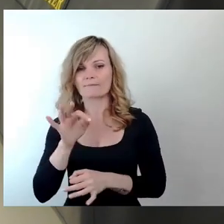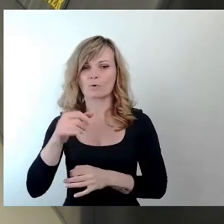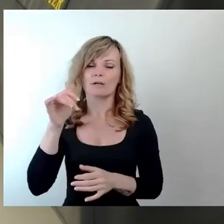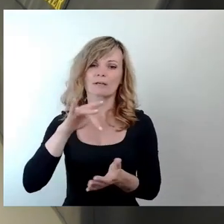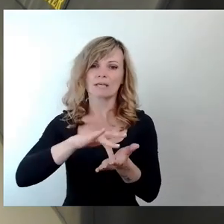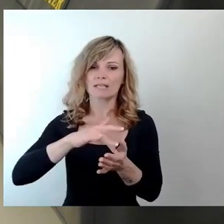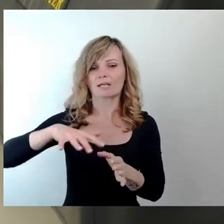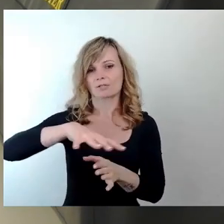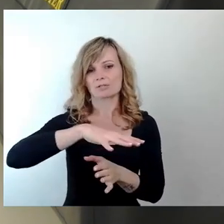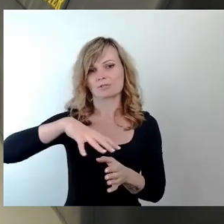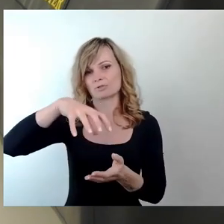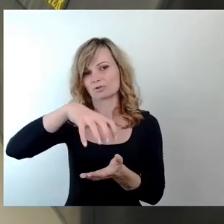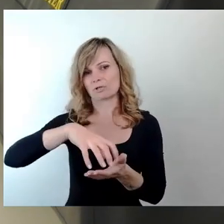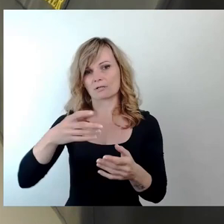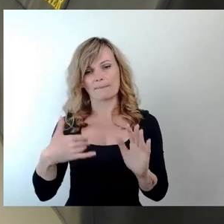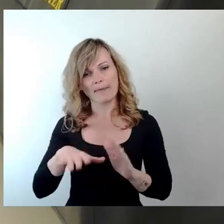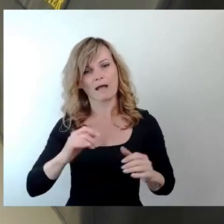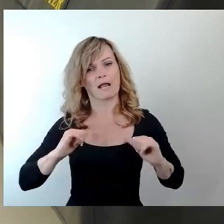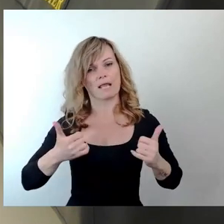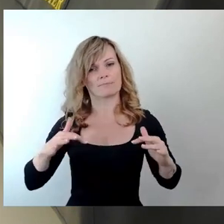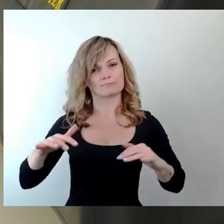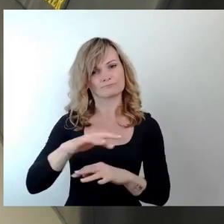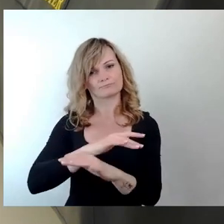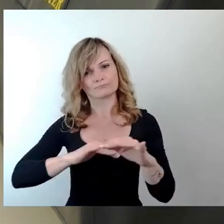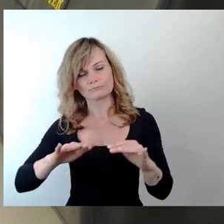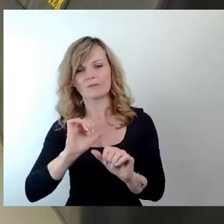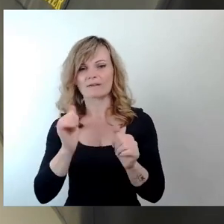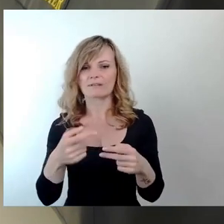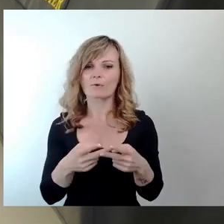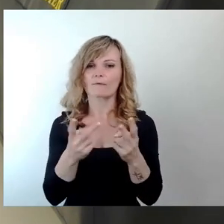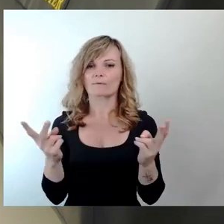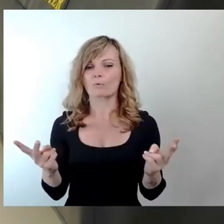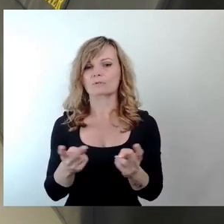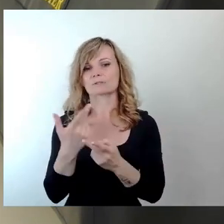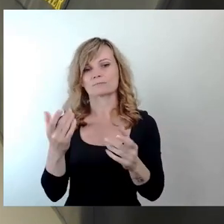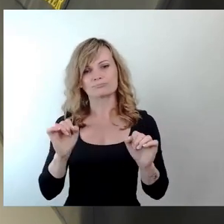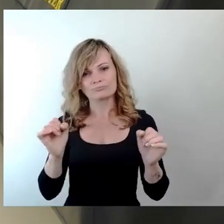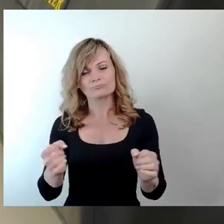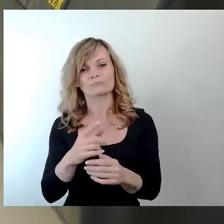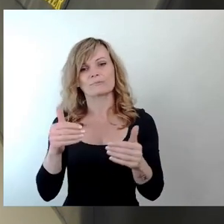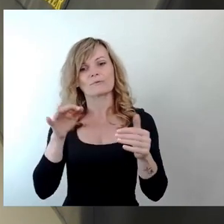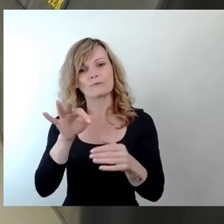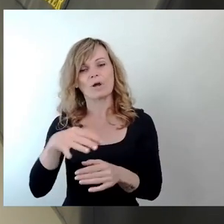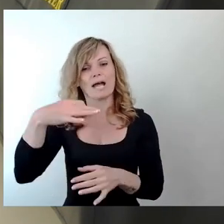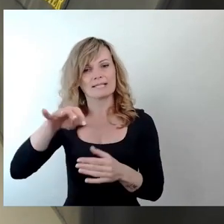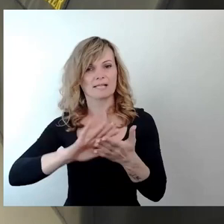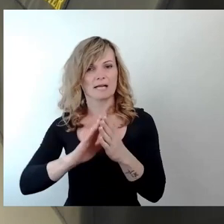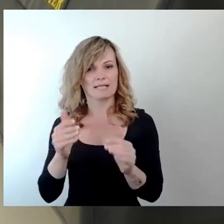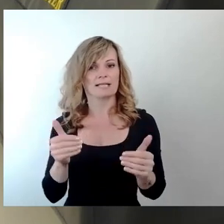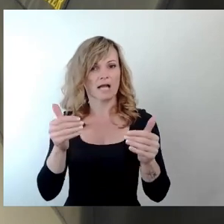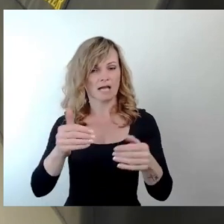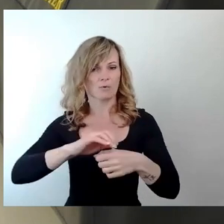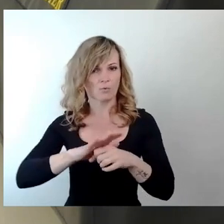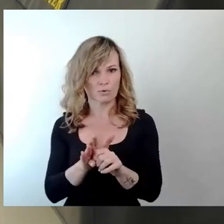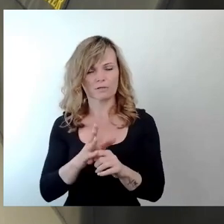Wiederöffnungskampagne für den Einzelhandel, auch nach Corona. Da geht es um die Kampagne maximal lokal.